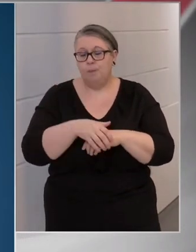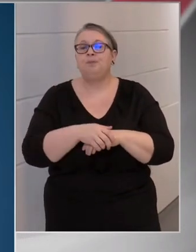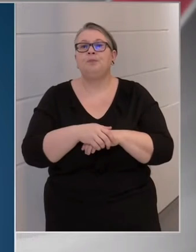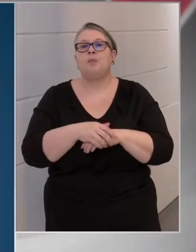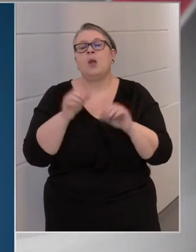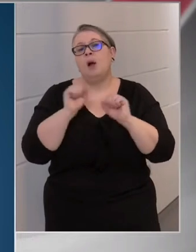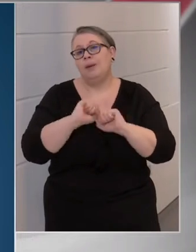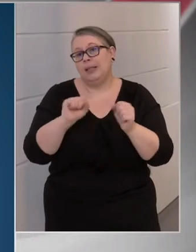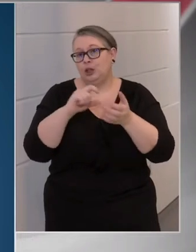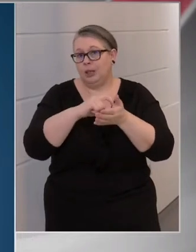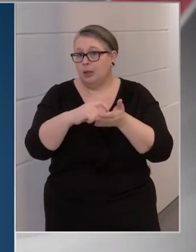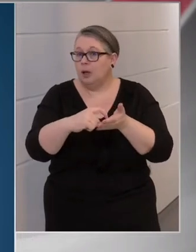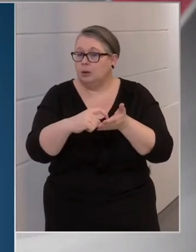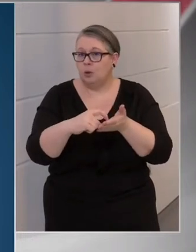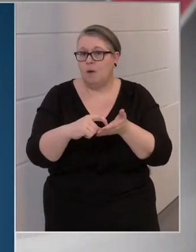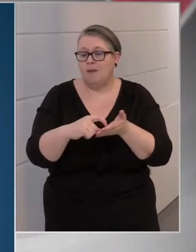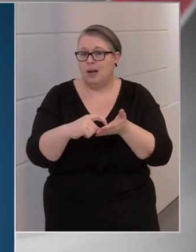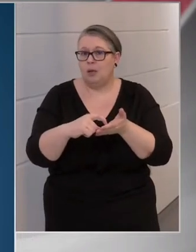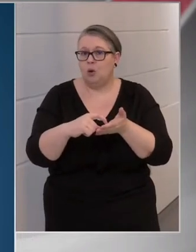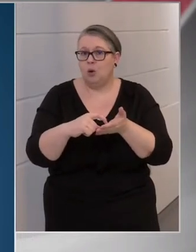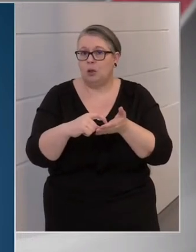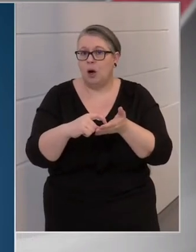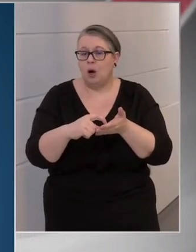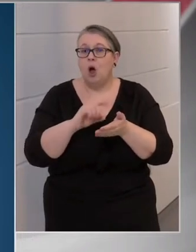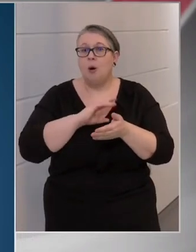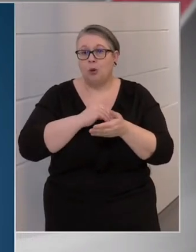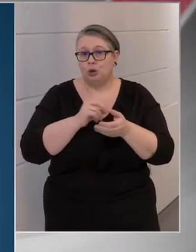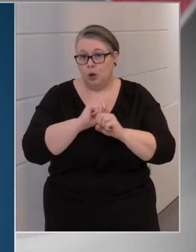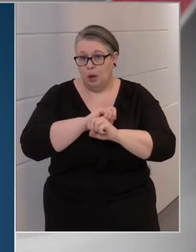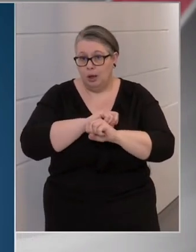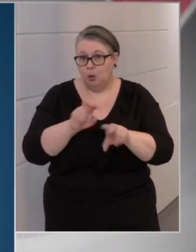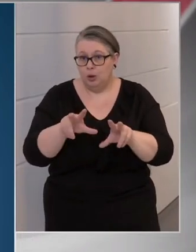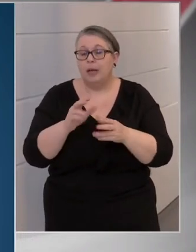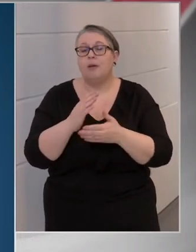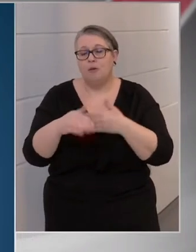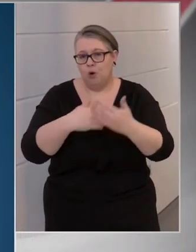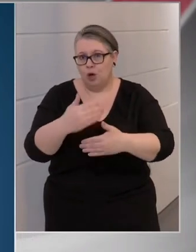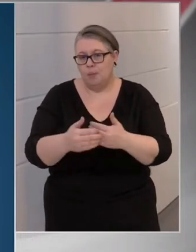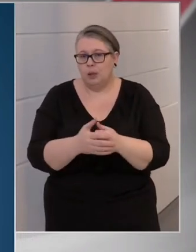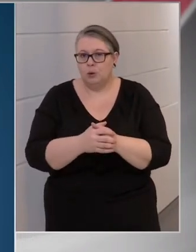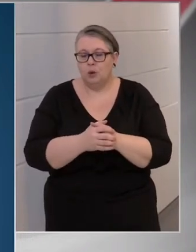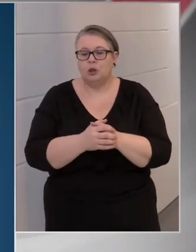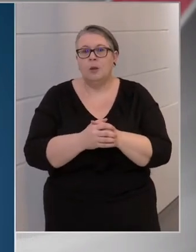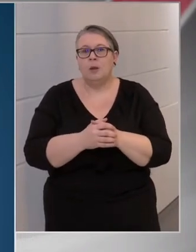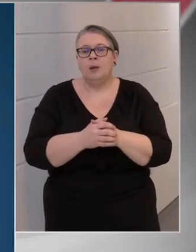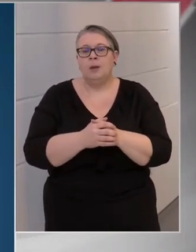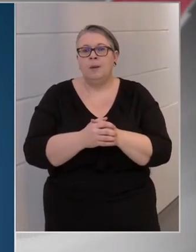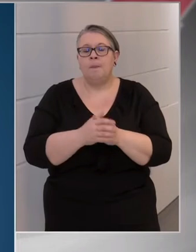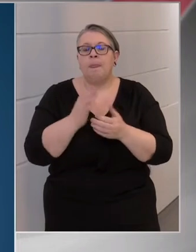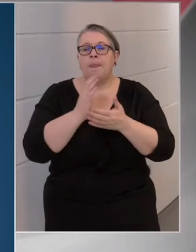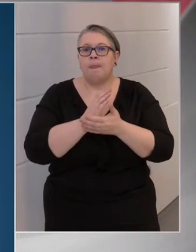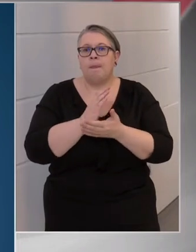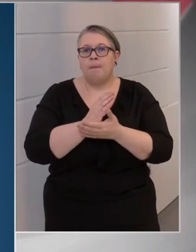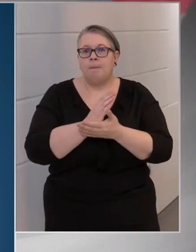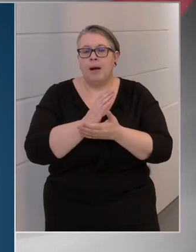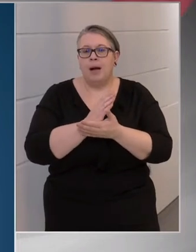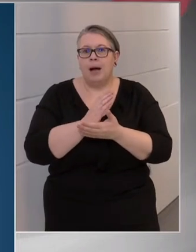A védettségigazolványoknak a postázása is folyik. A már